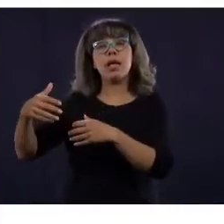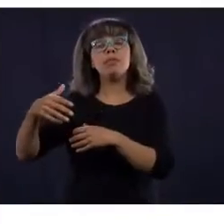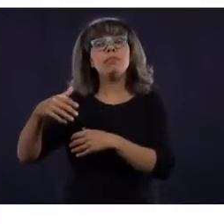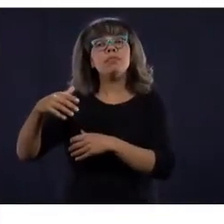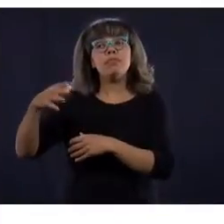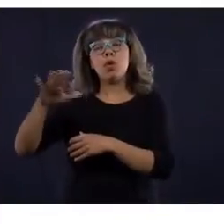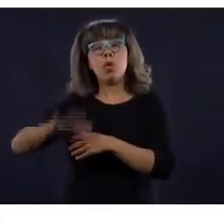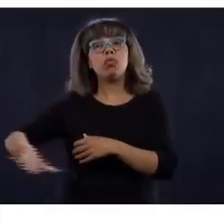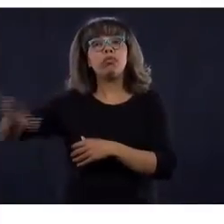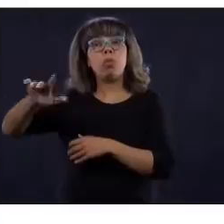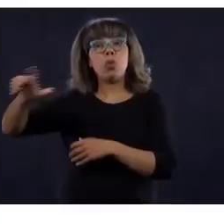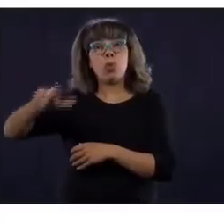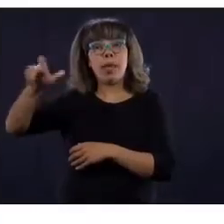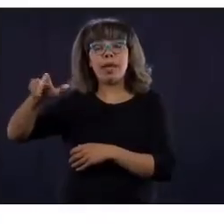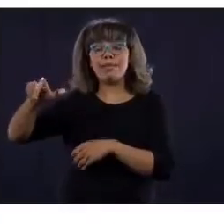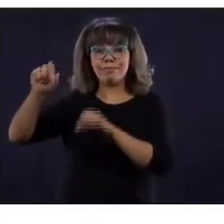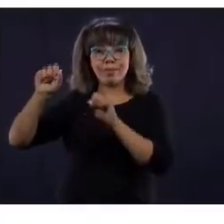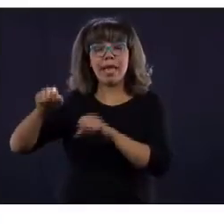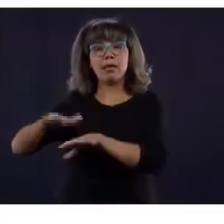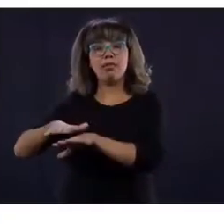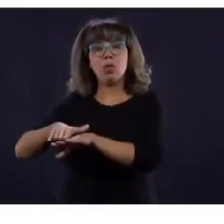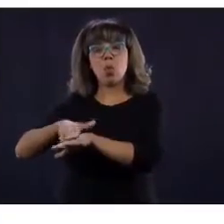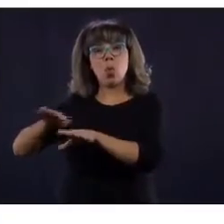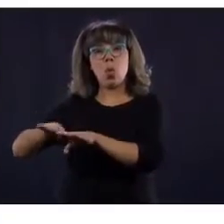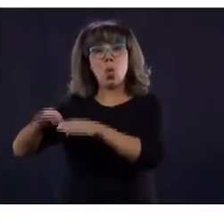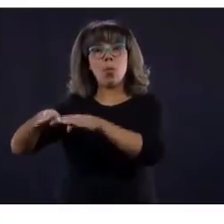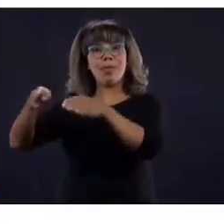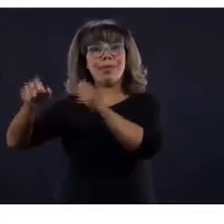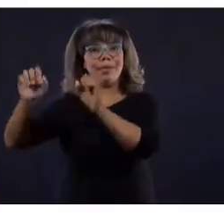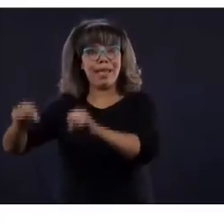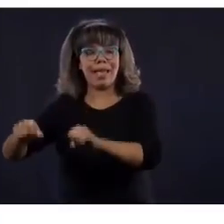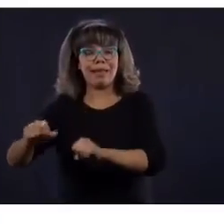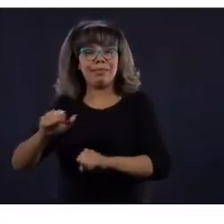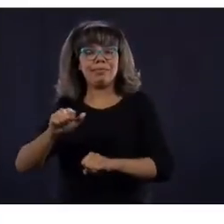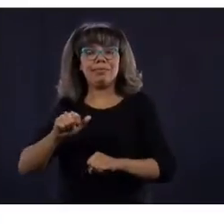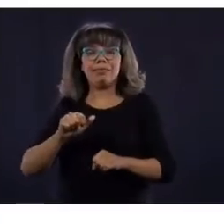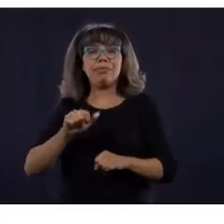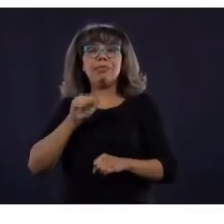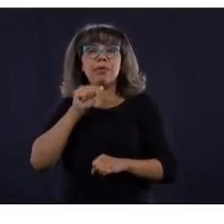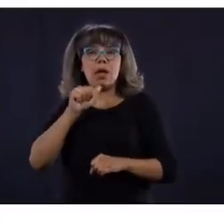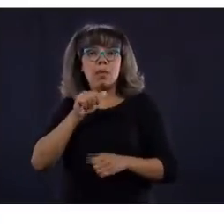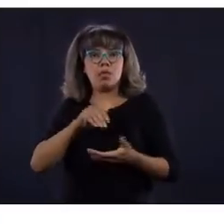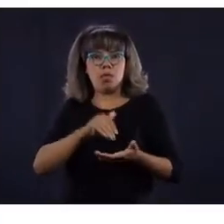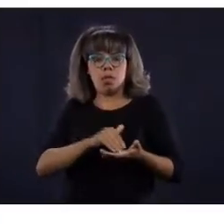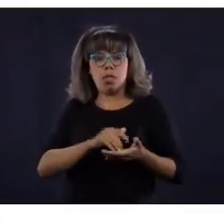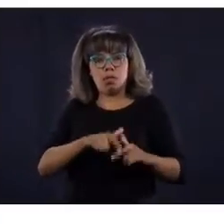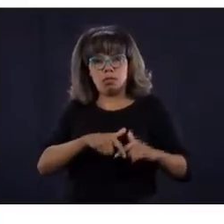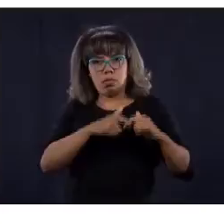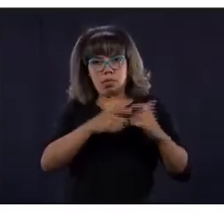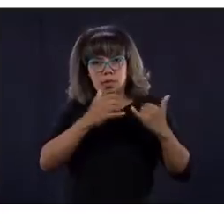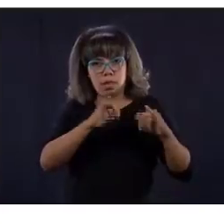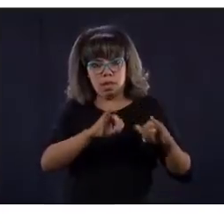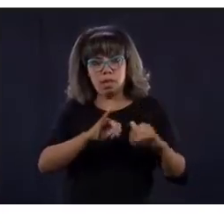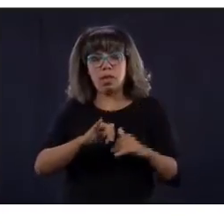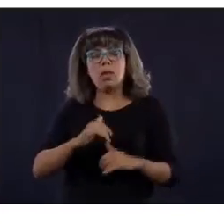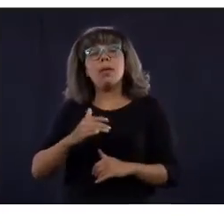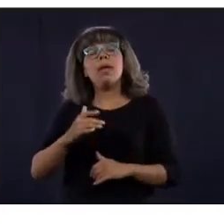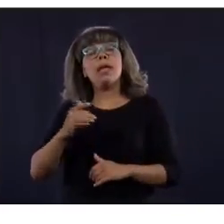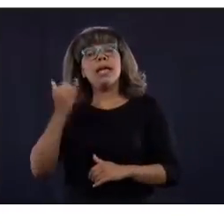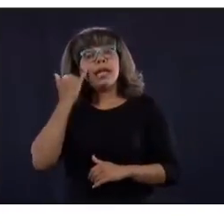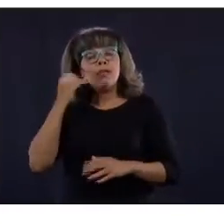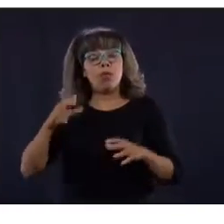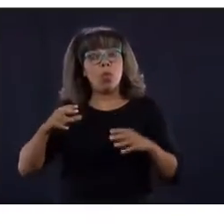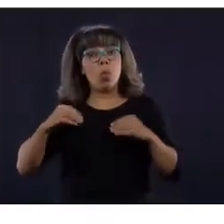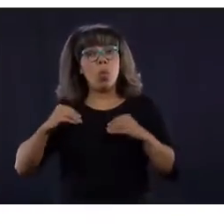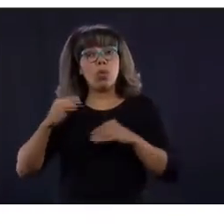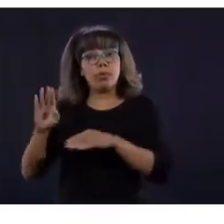you. Merci, M. le Premier ministre. Alors, pour la période des questions en français, nous allons débuter aujourd'hui avec Patrice Bergeron, La Presse canadienne.